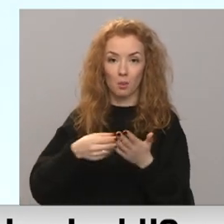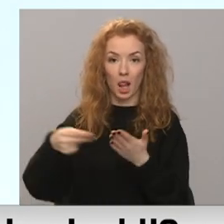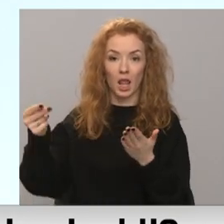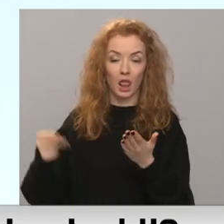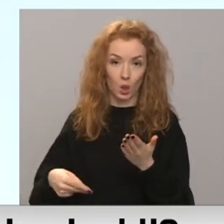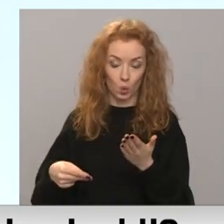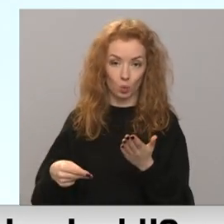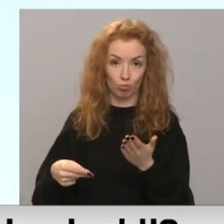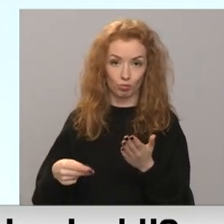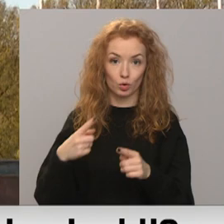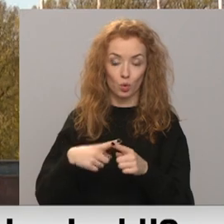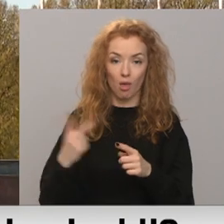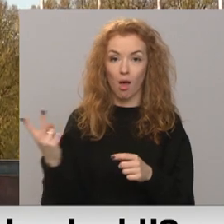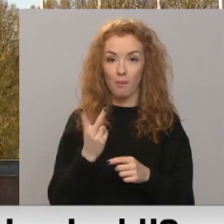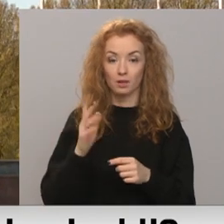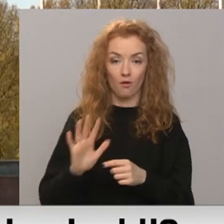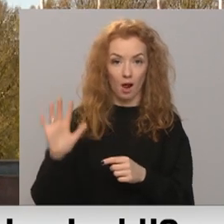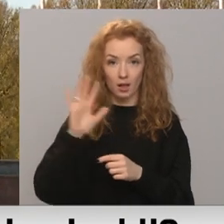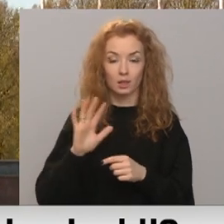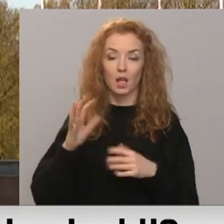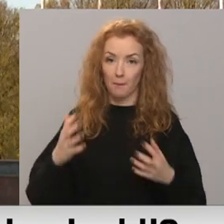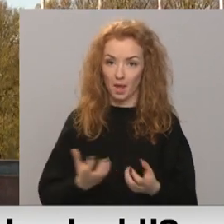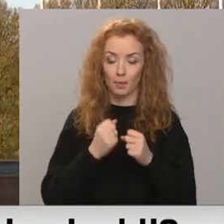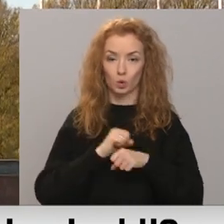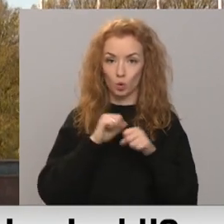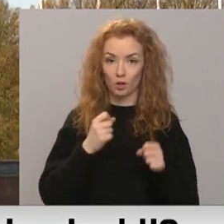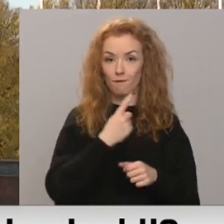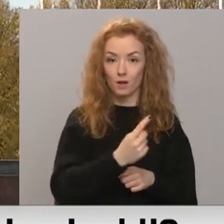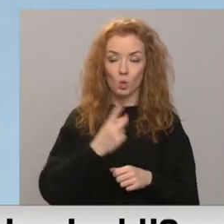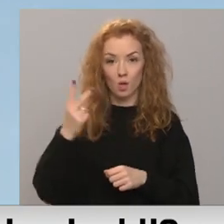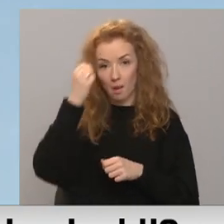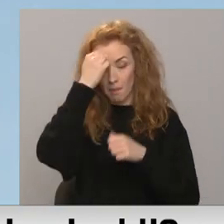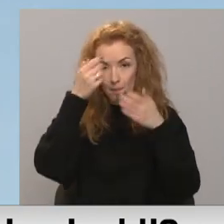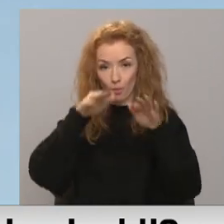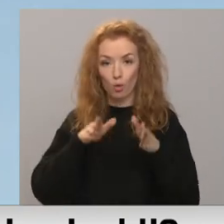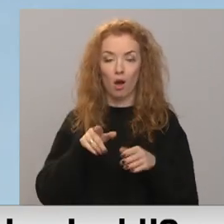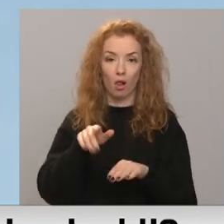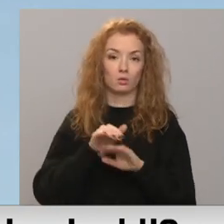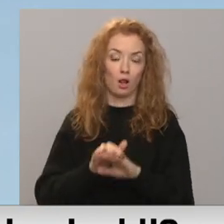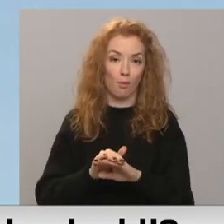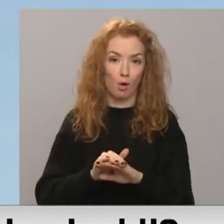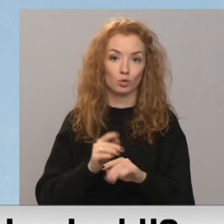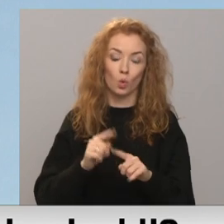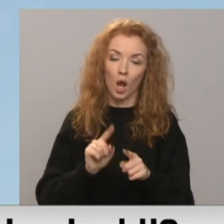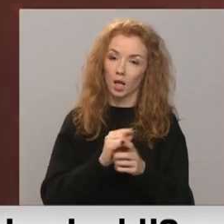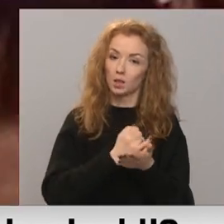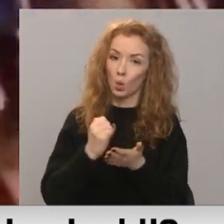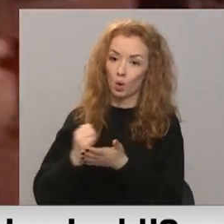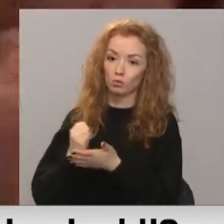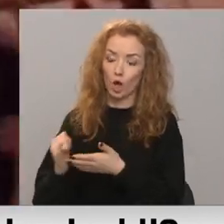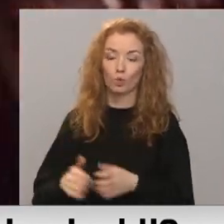līguma subjekts, protika abas valstis apņemas nodrošināt vienu otras memoriālo būvju saglabāšanu un sakopšanu.